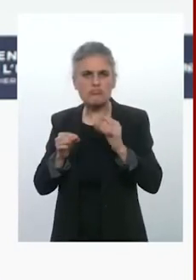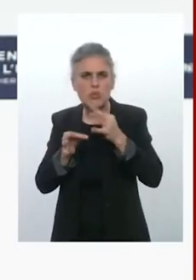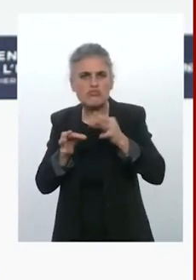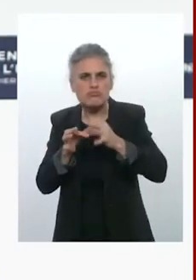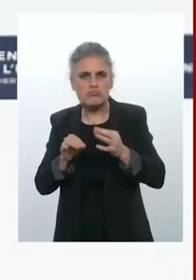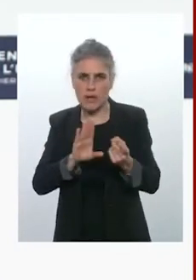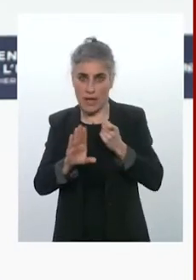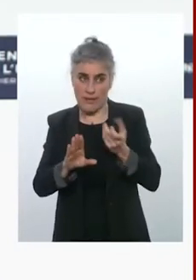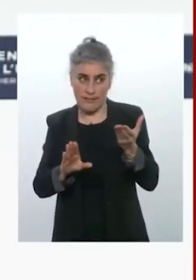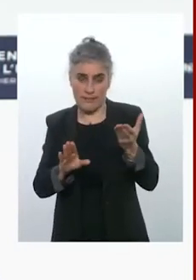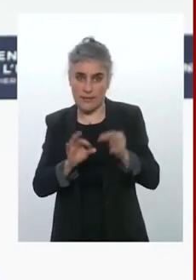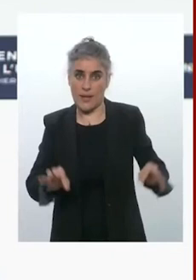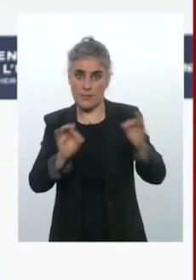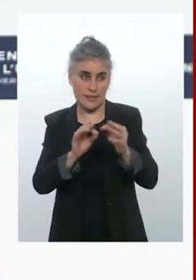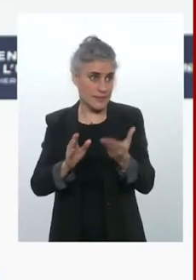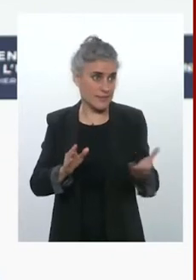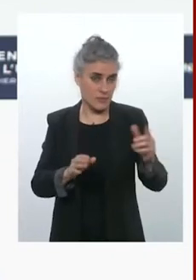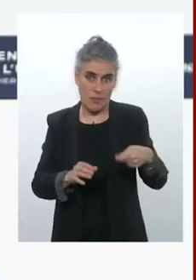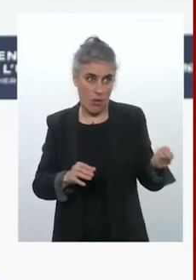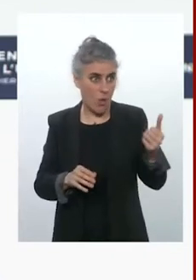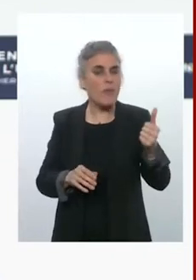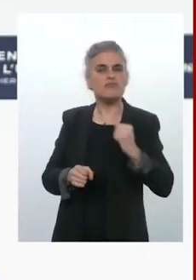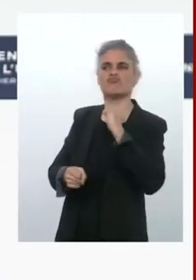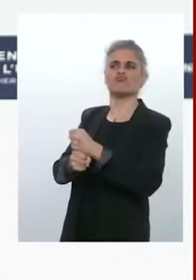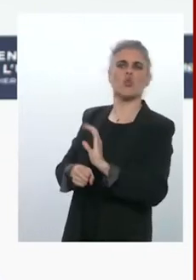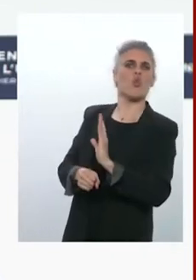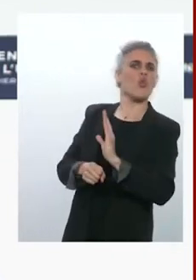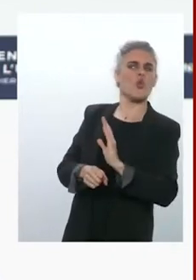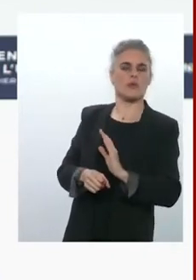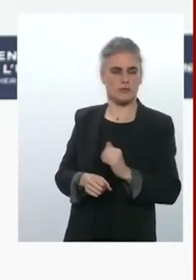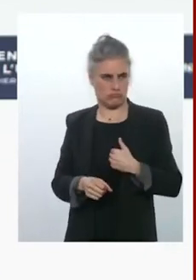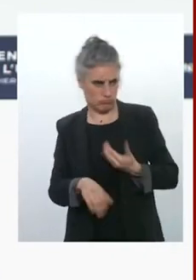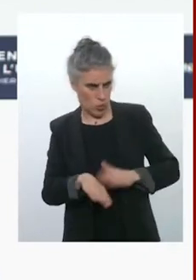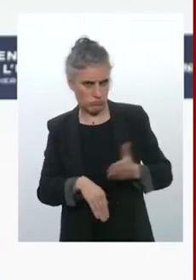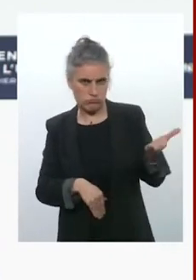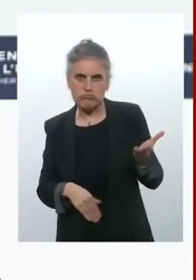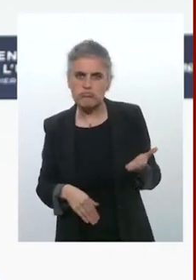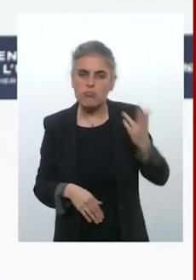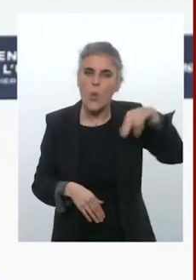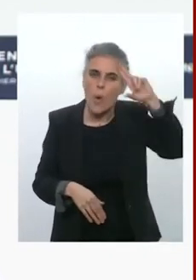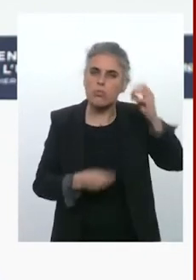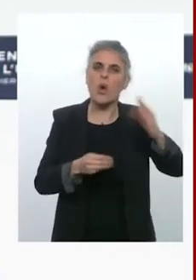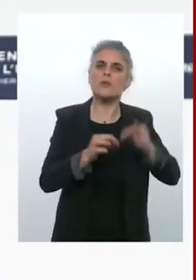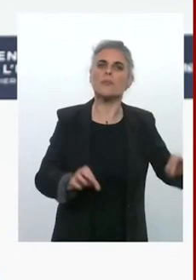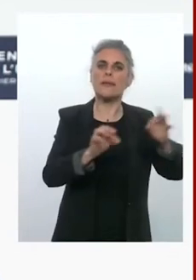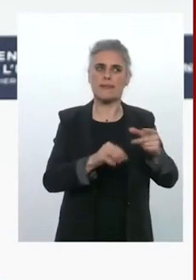sanctions, européens ou alliés, ou utilisant en tout cas des capacités pour les produire. Pour autant,